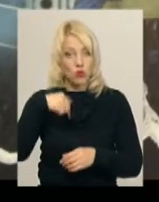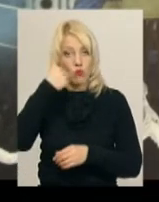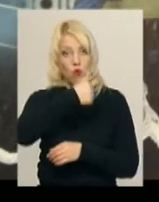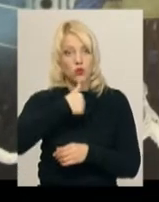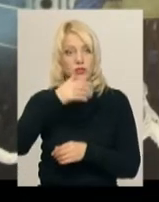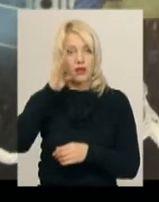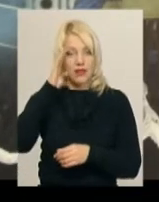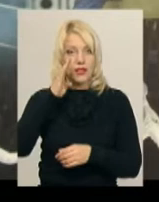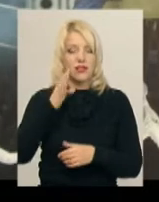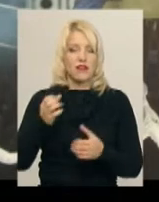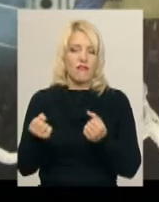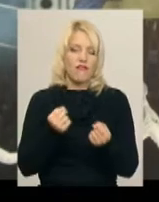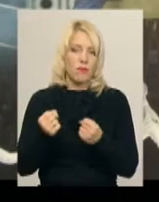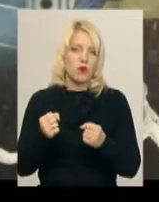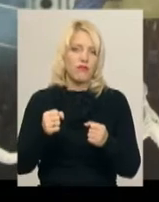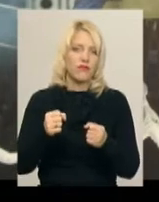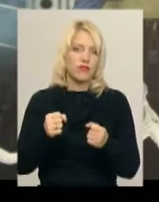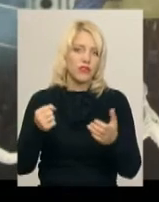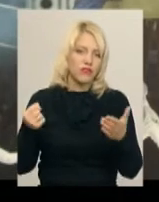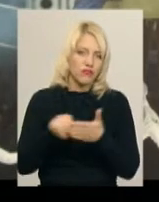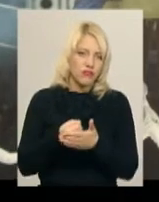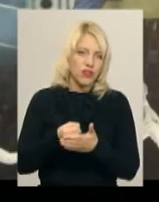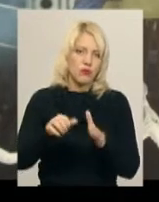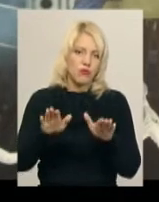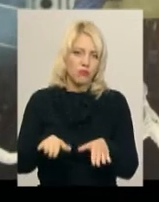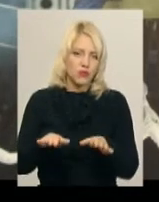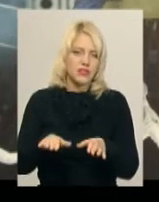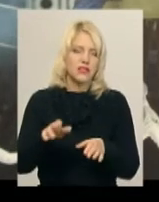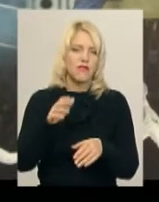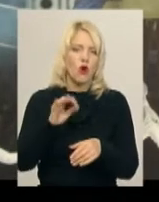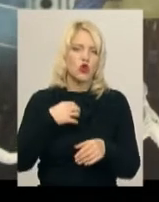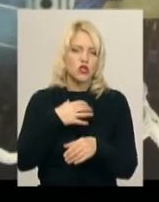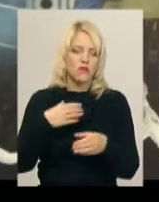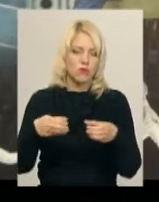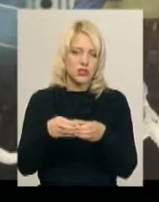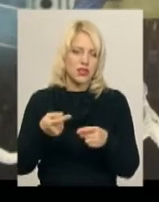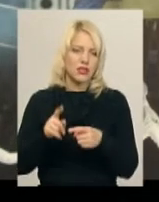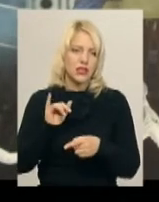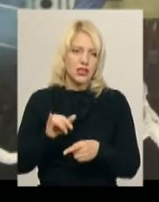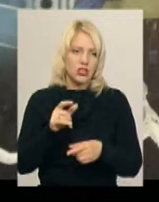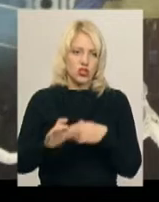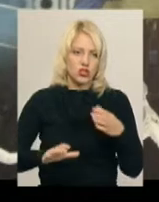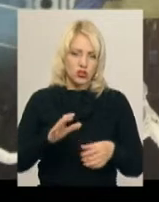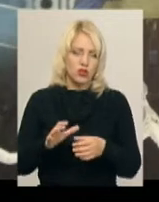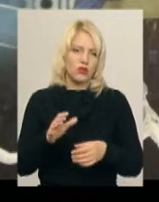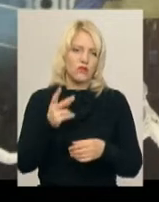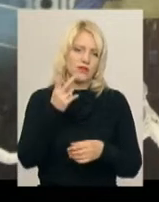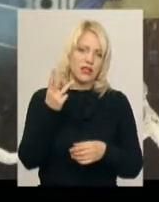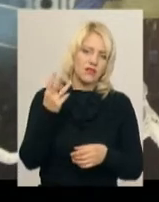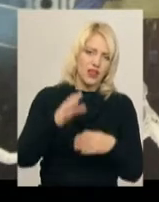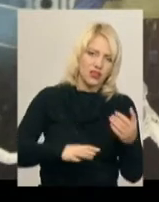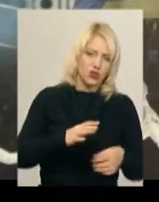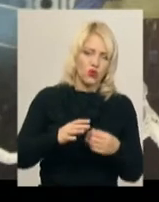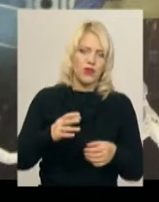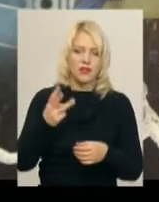він виборов місце в основному складі. Він тренувався щоденно по 2-3 тренування, він